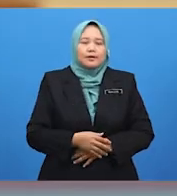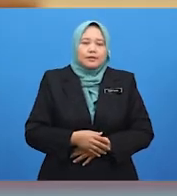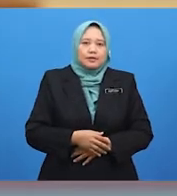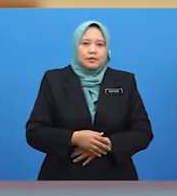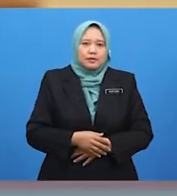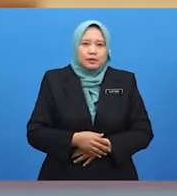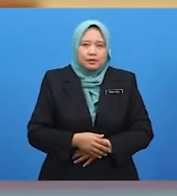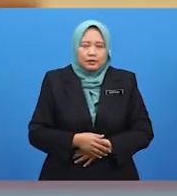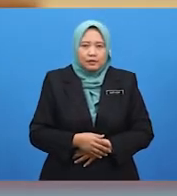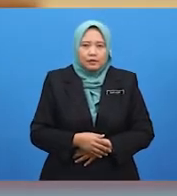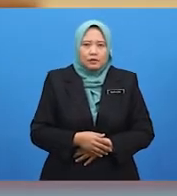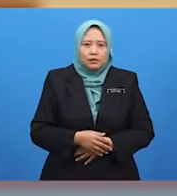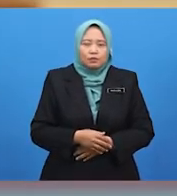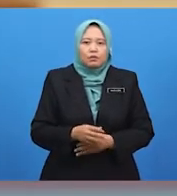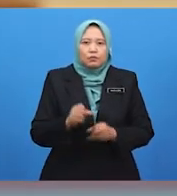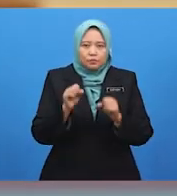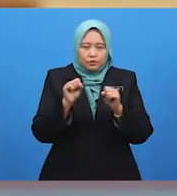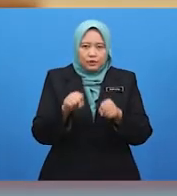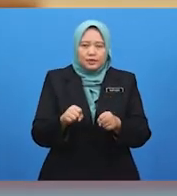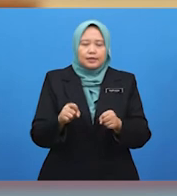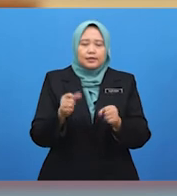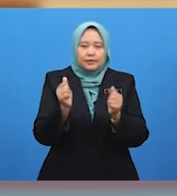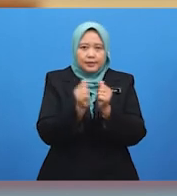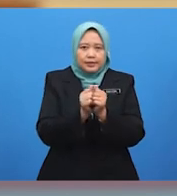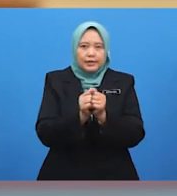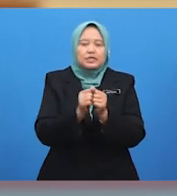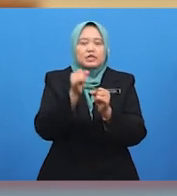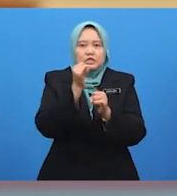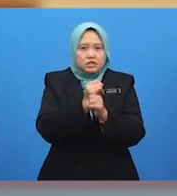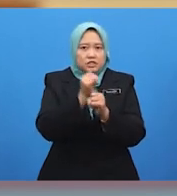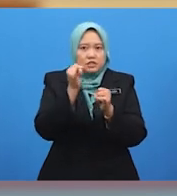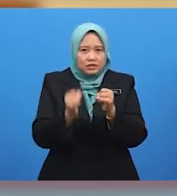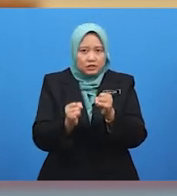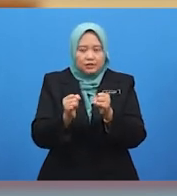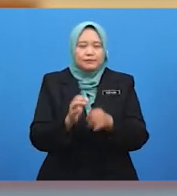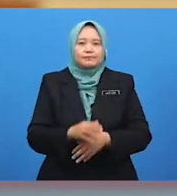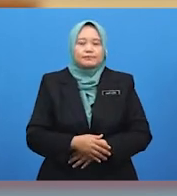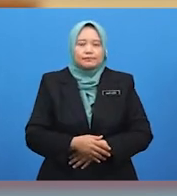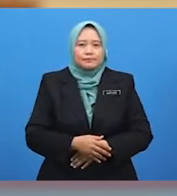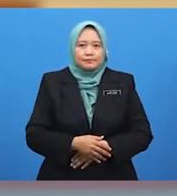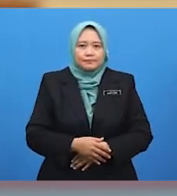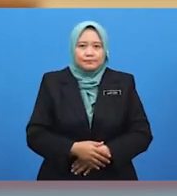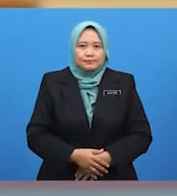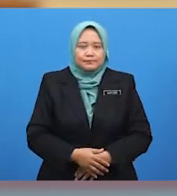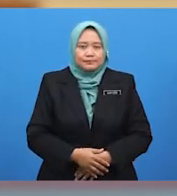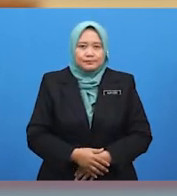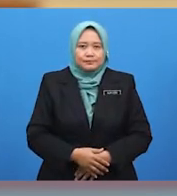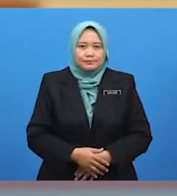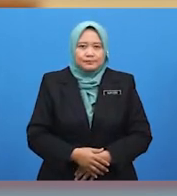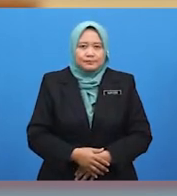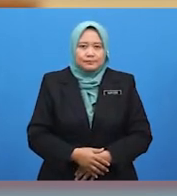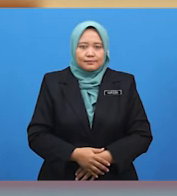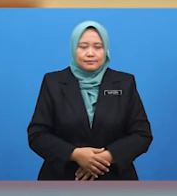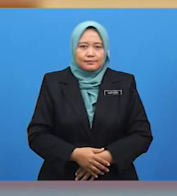Omar telah memuji tindakan Zul tadi, kan? Ini akan mewujudkan rasa hormat atas Zul selepas